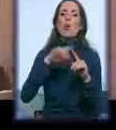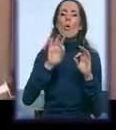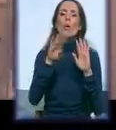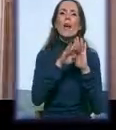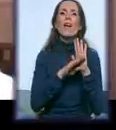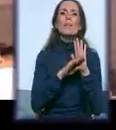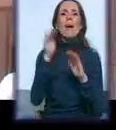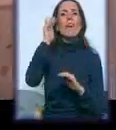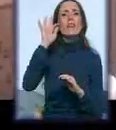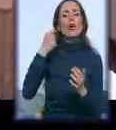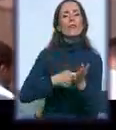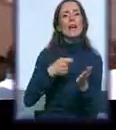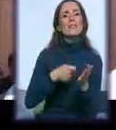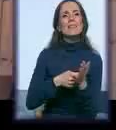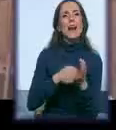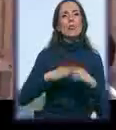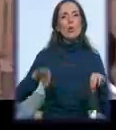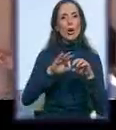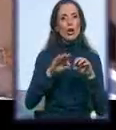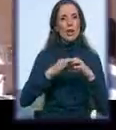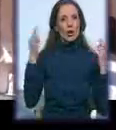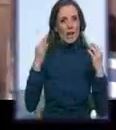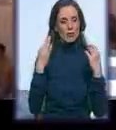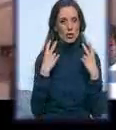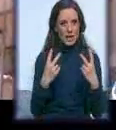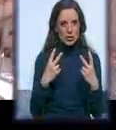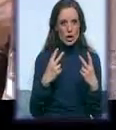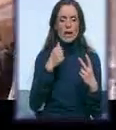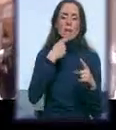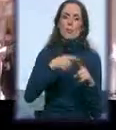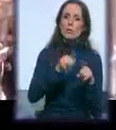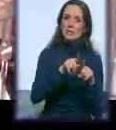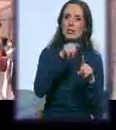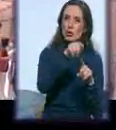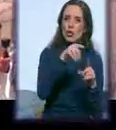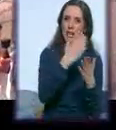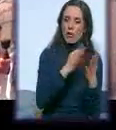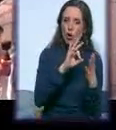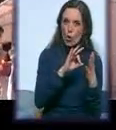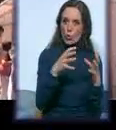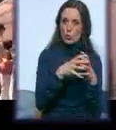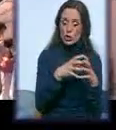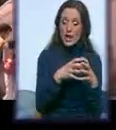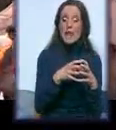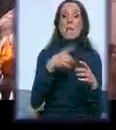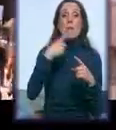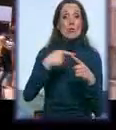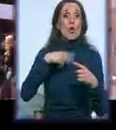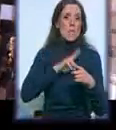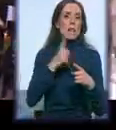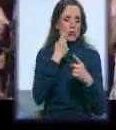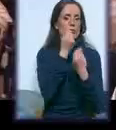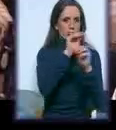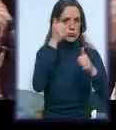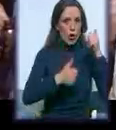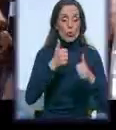o finansiranju projekata od javnog značaja, postupamo i po zakonu odruženja, a inače smo transparentno raspisavili konkurs, ovaj put smo imali samo jedan prigovor.